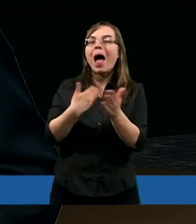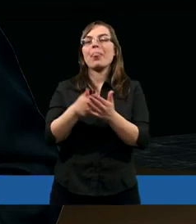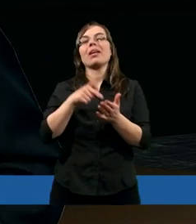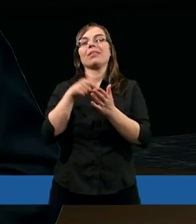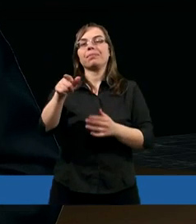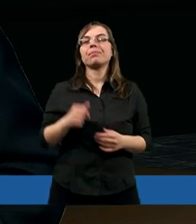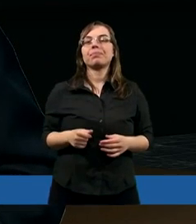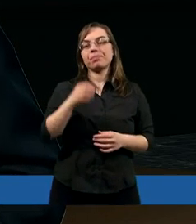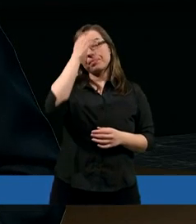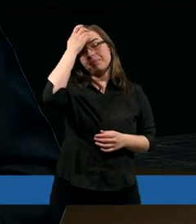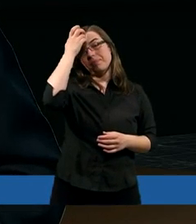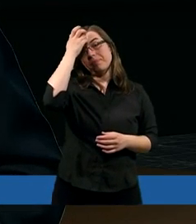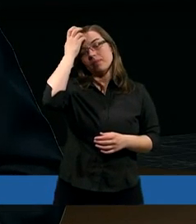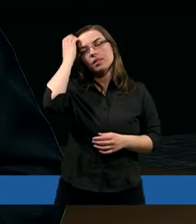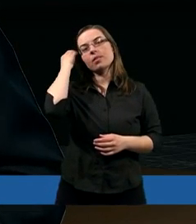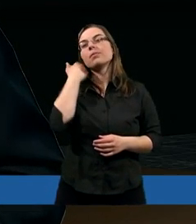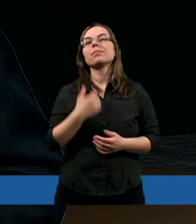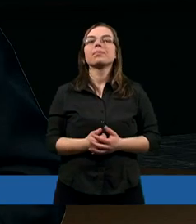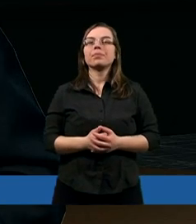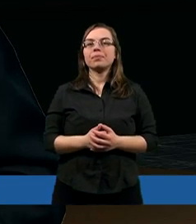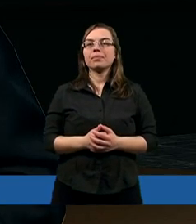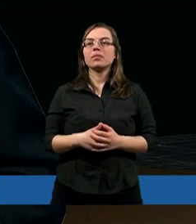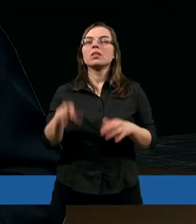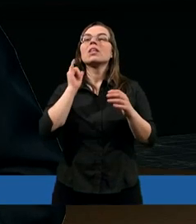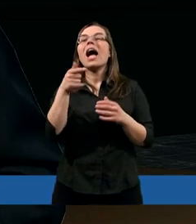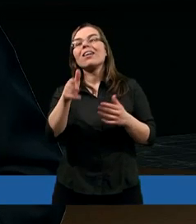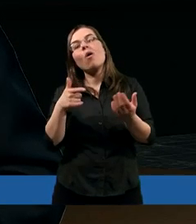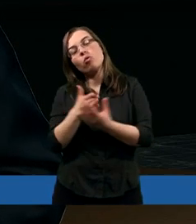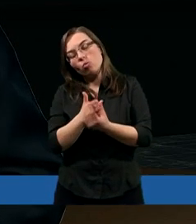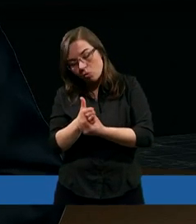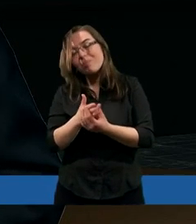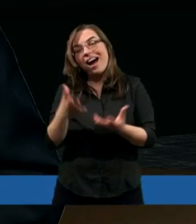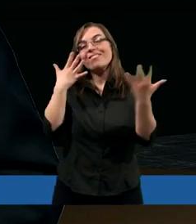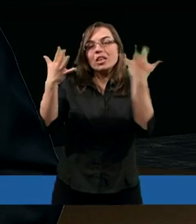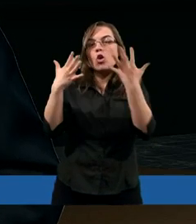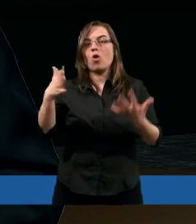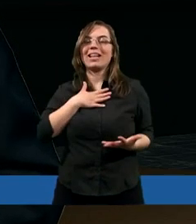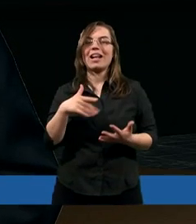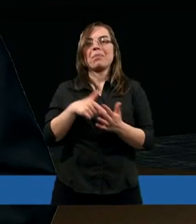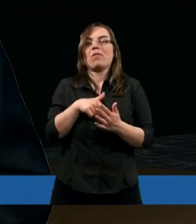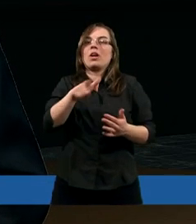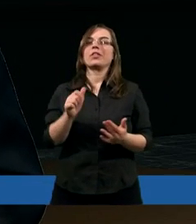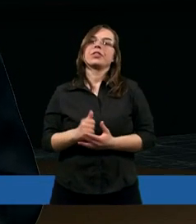podczas Wieczerzy Pańskiej. Jak ta służba ma wyglądać i to uniżenie.